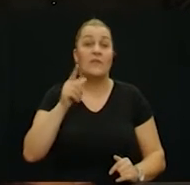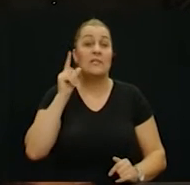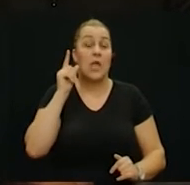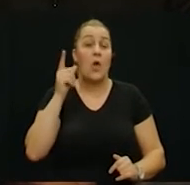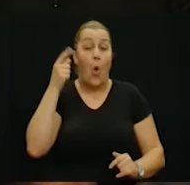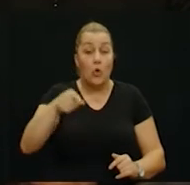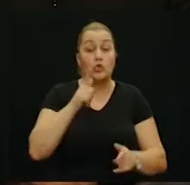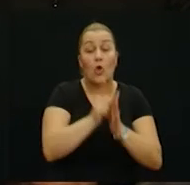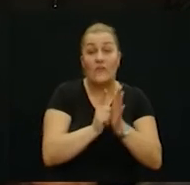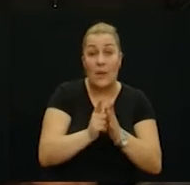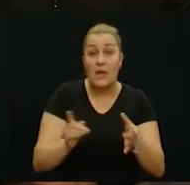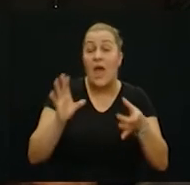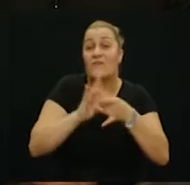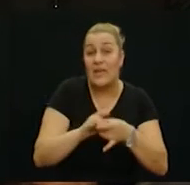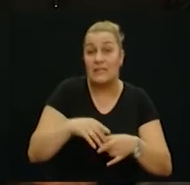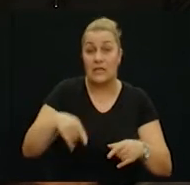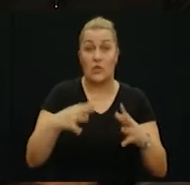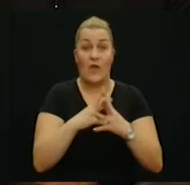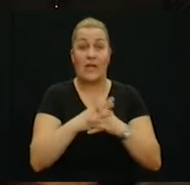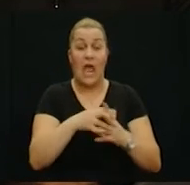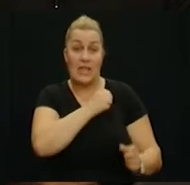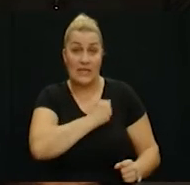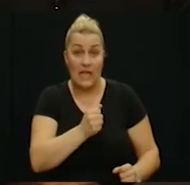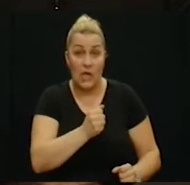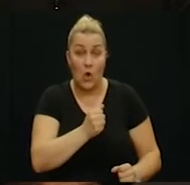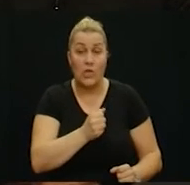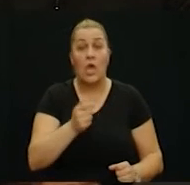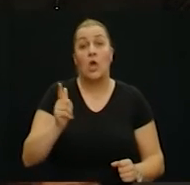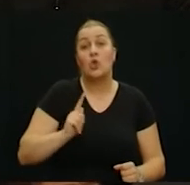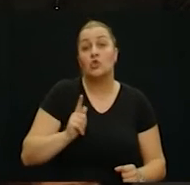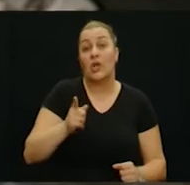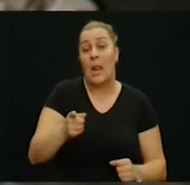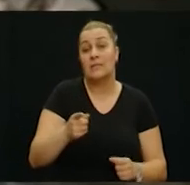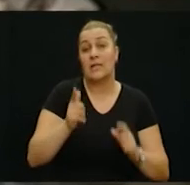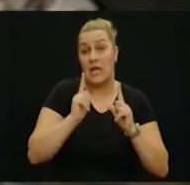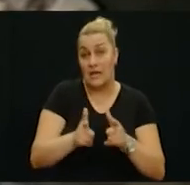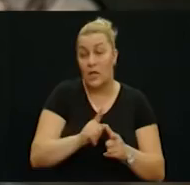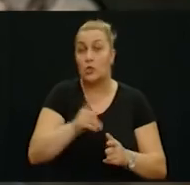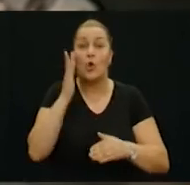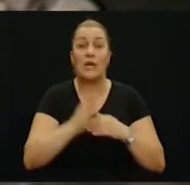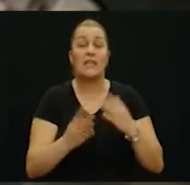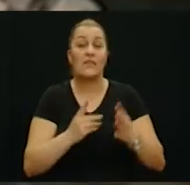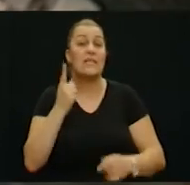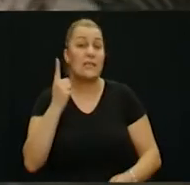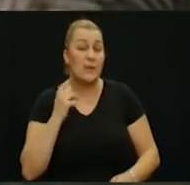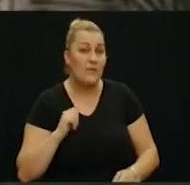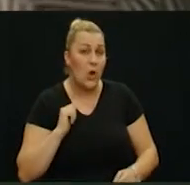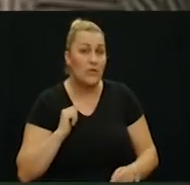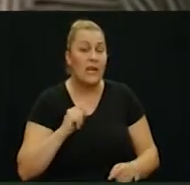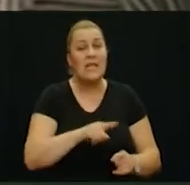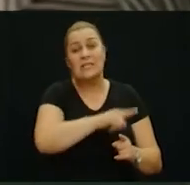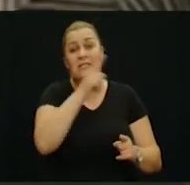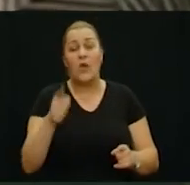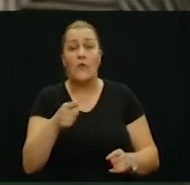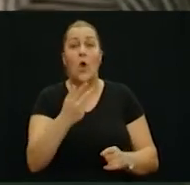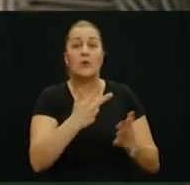Ota ste vedzani, jasna za grad Heroi, u bolnicu ste dočekali dobovnski rat od konca lipnja 1991. Sve te